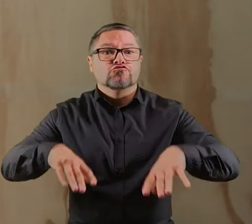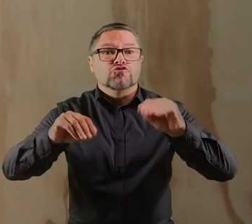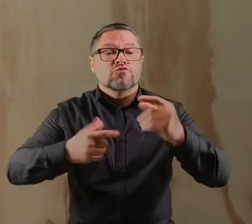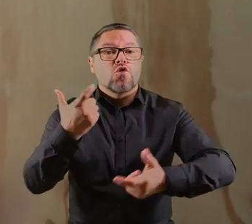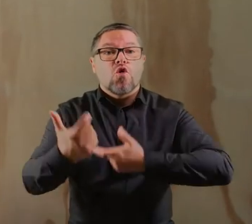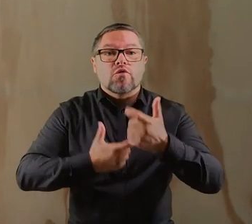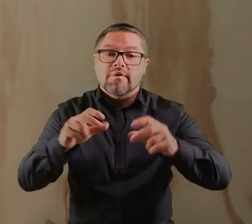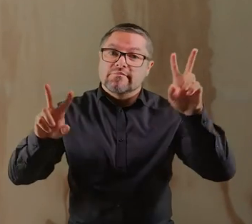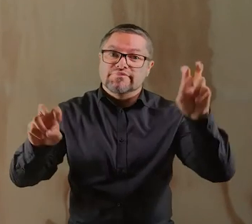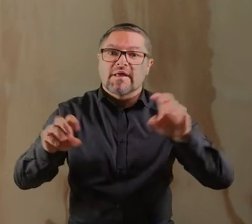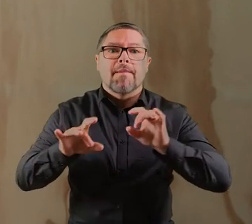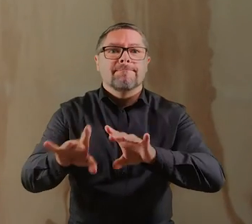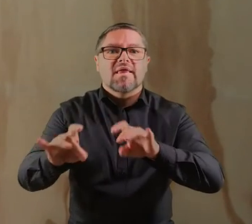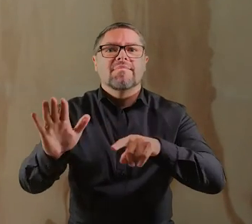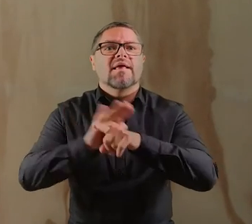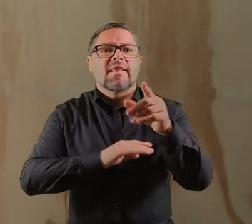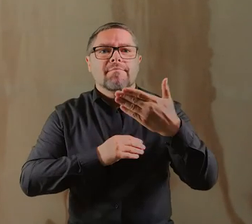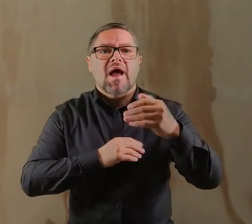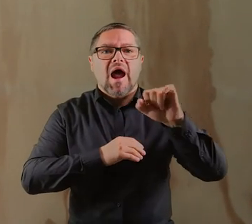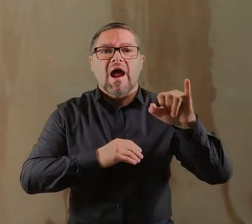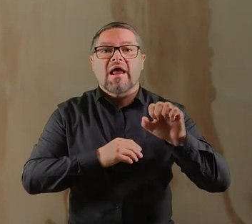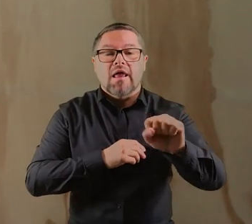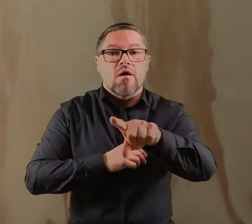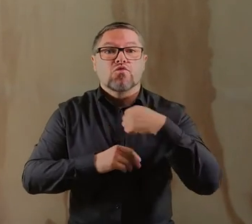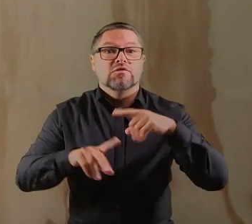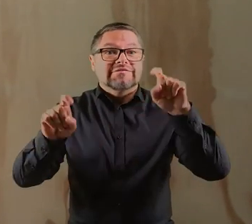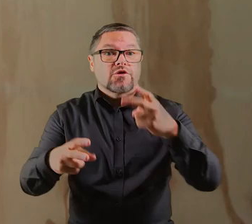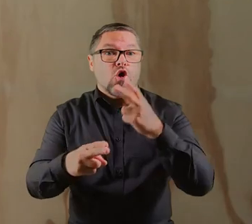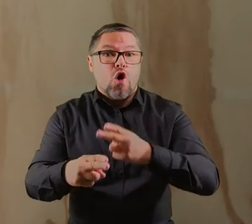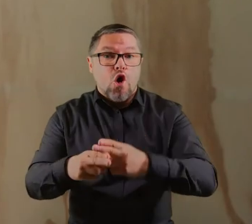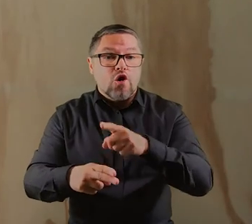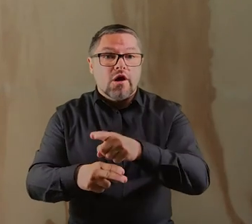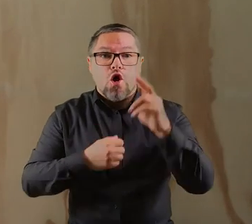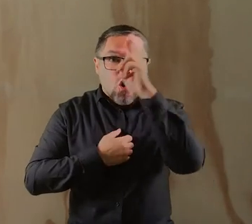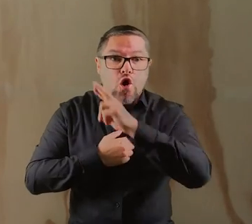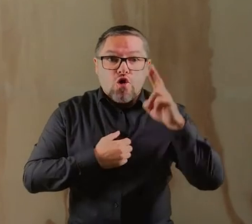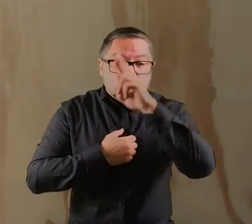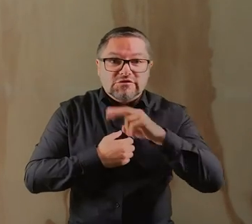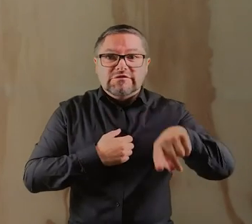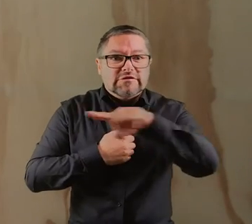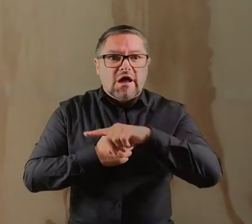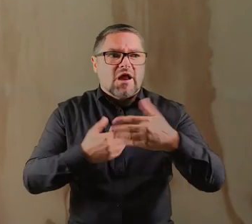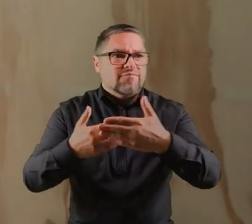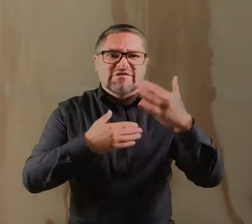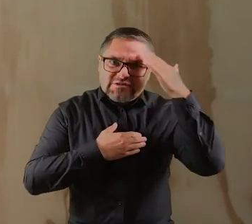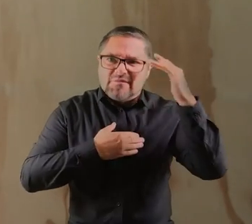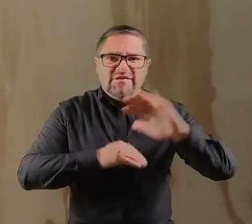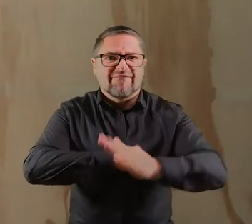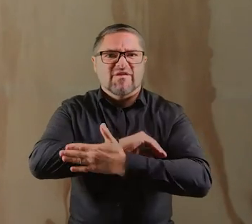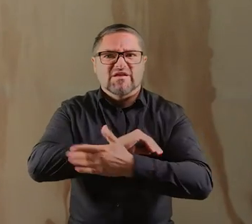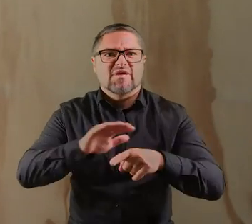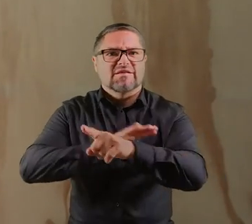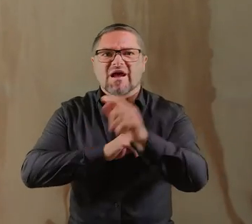Początkowo był realizowany pod nazwą Biegniemy dla Maji, ponieważ kiedy Maja zachorowała, jej rodzice i otoczenie, nie chciało w ten